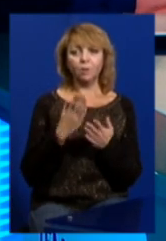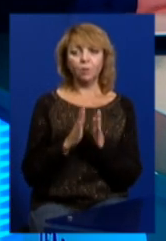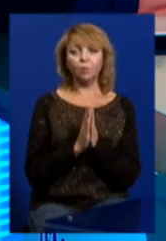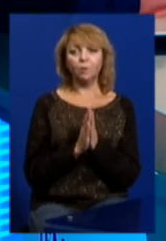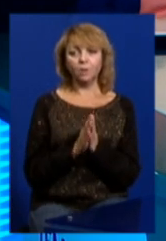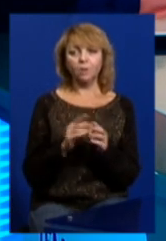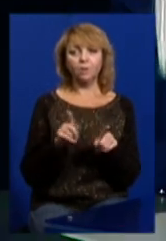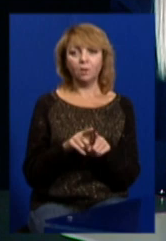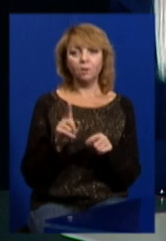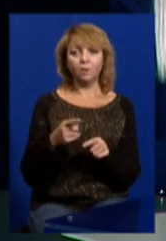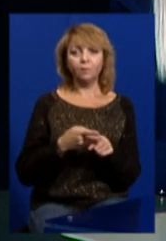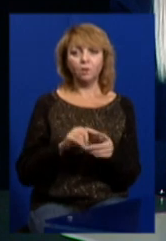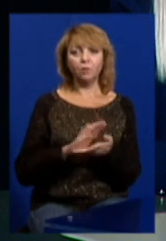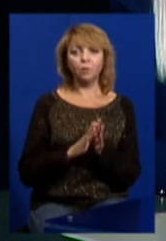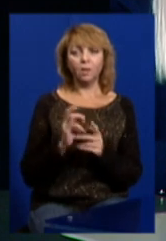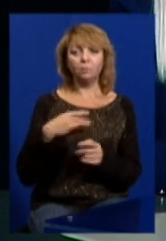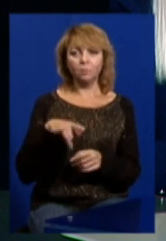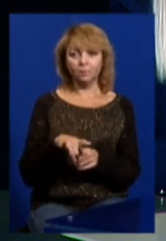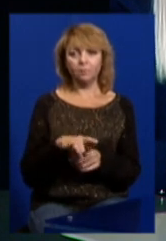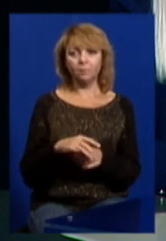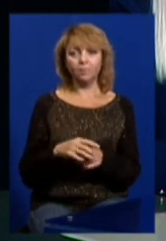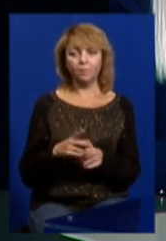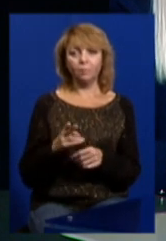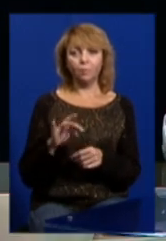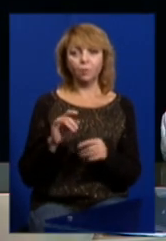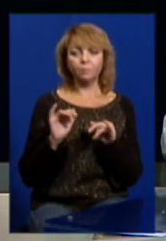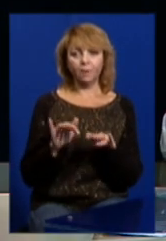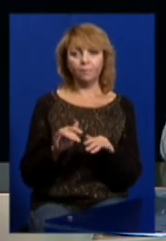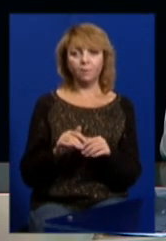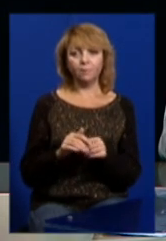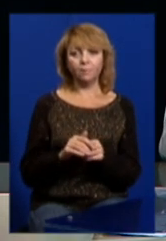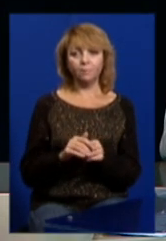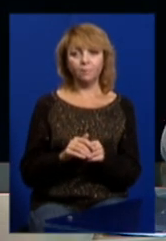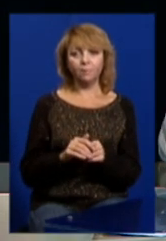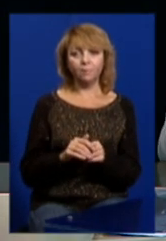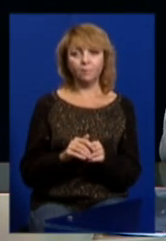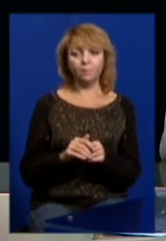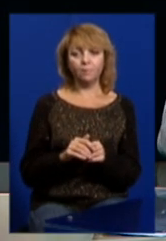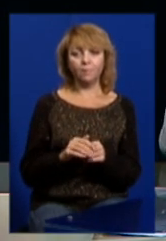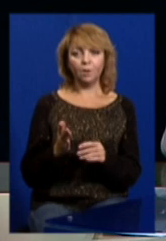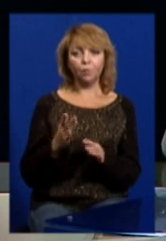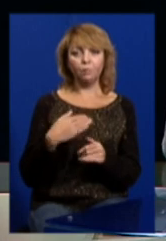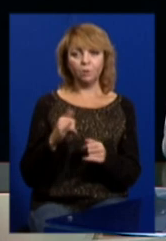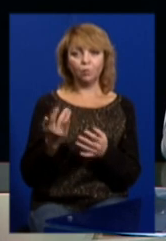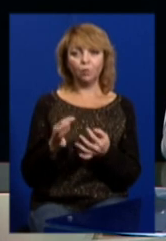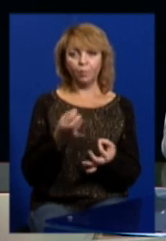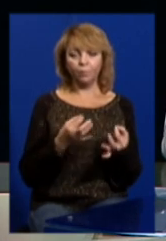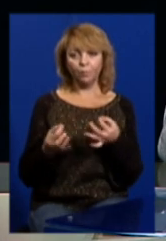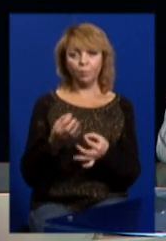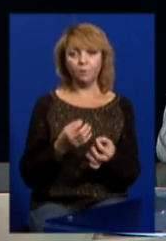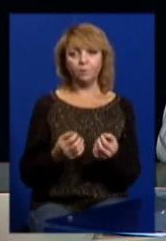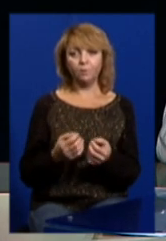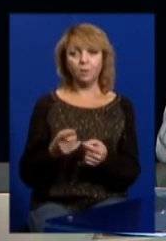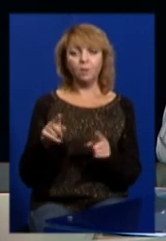вони також, як в тій ситуації, в якій ми, по справі, яку ми тільки що обговорювали,